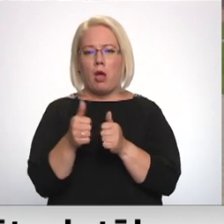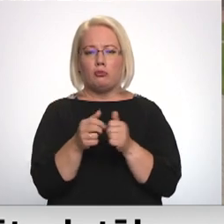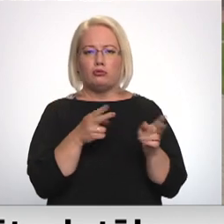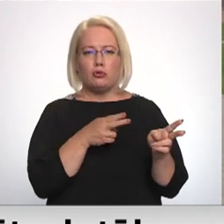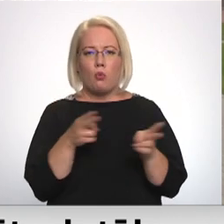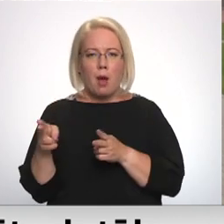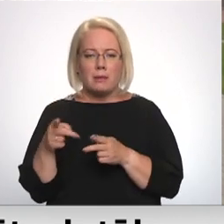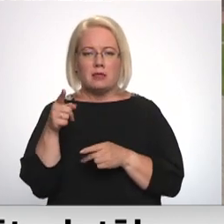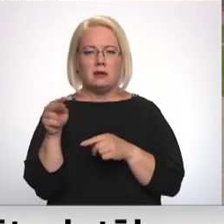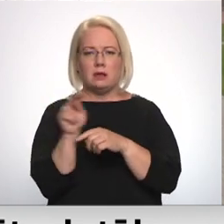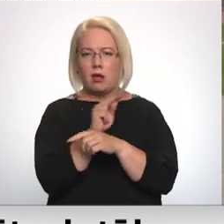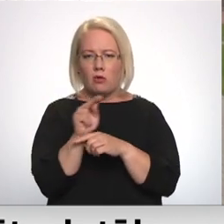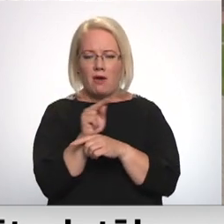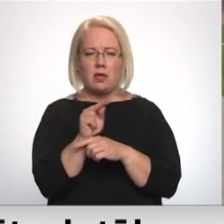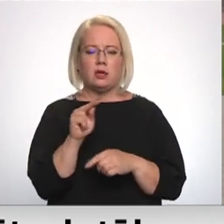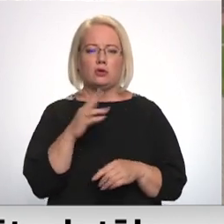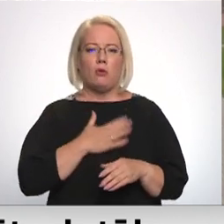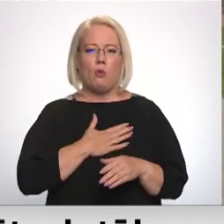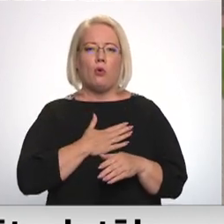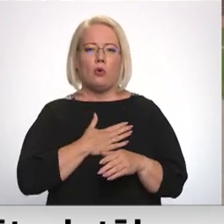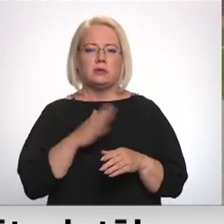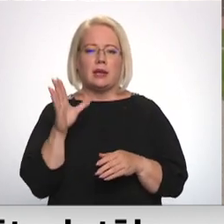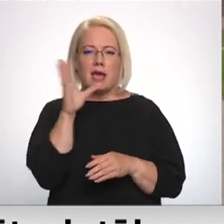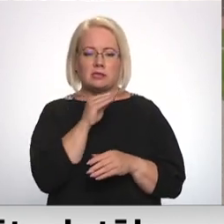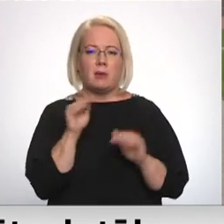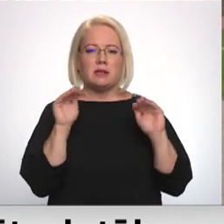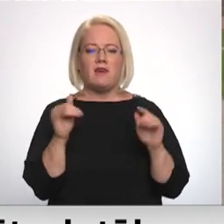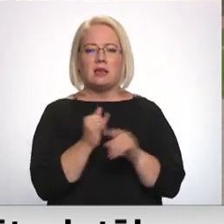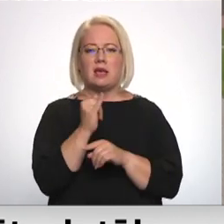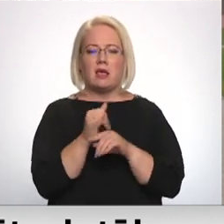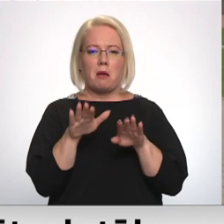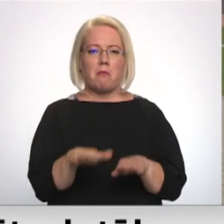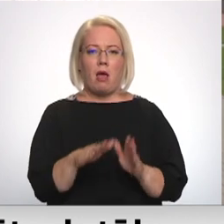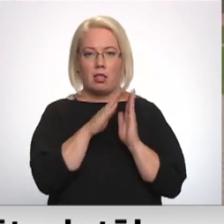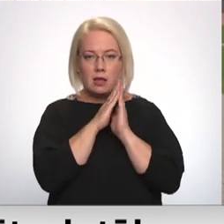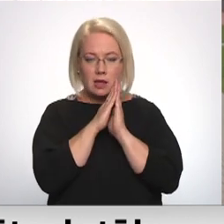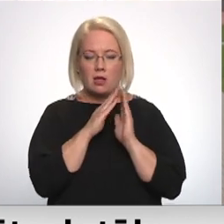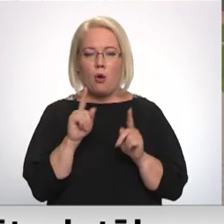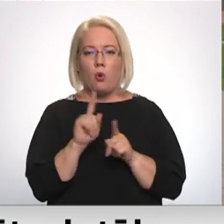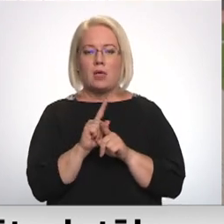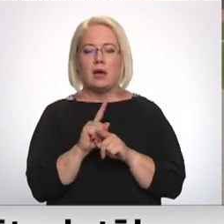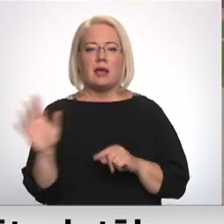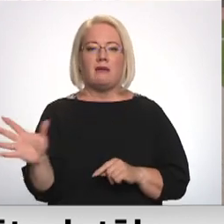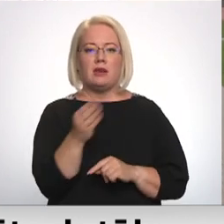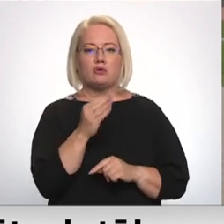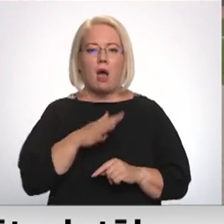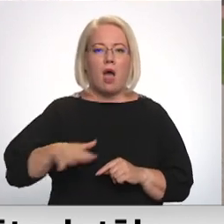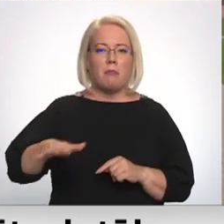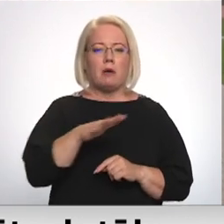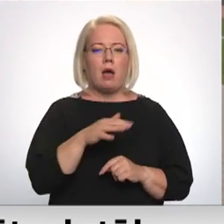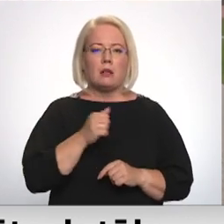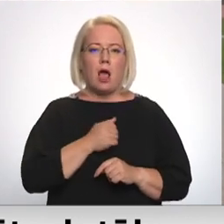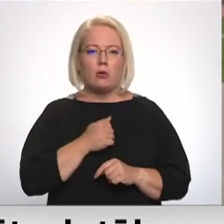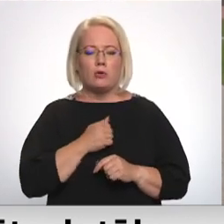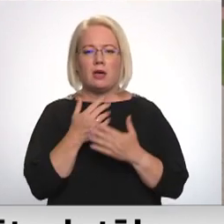jo esi ir renovātas ar mūsu mērtēbumi, īspējas sveicinīkim palikt. Un attīcēji visur, kur apkort aglonā ļoti daudz